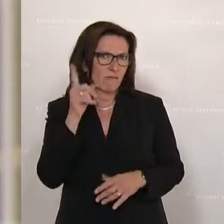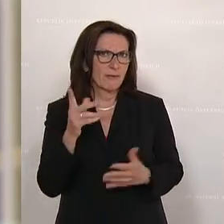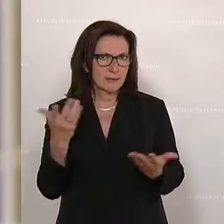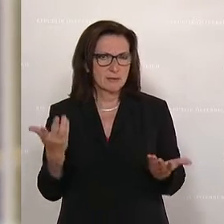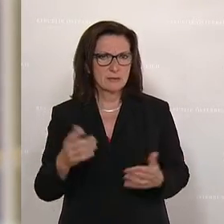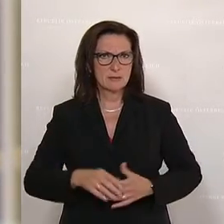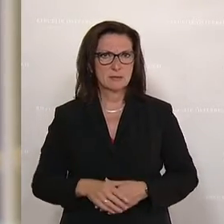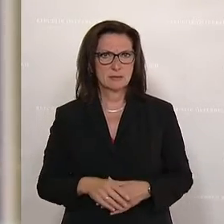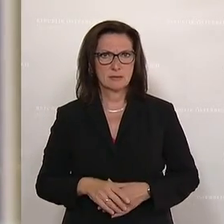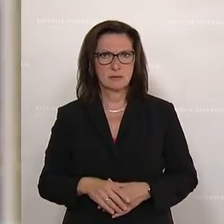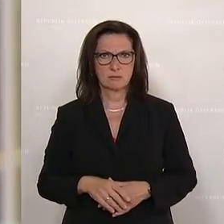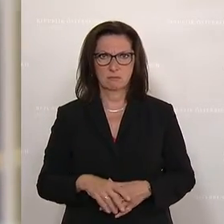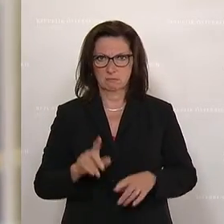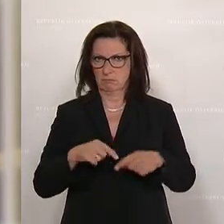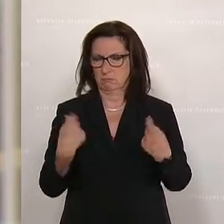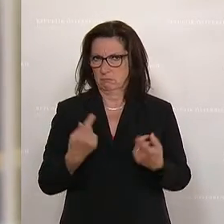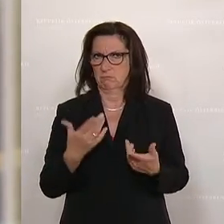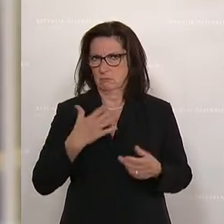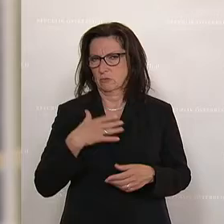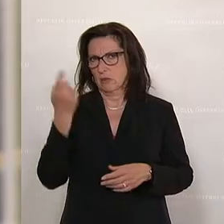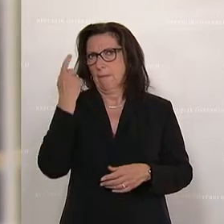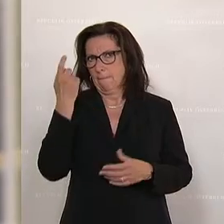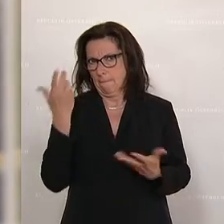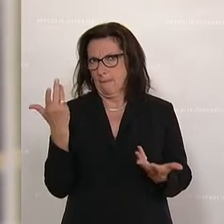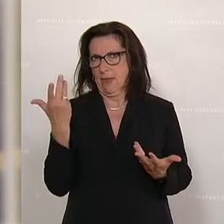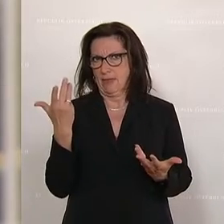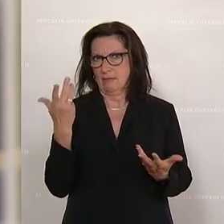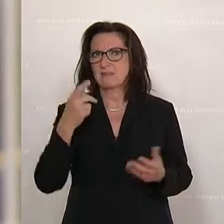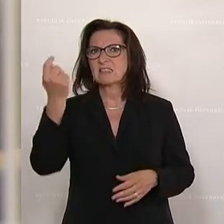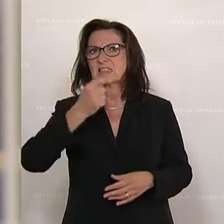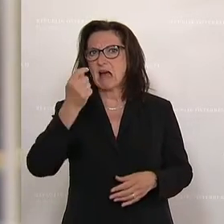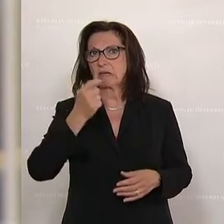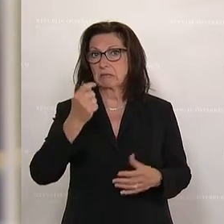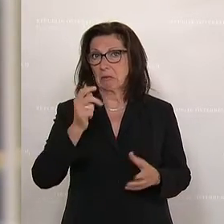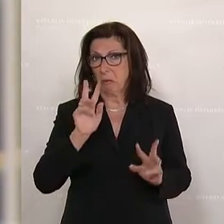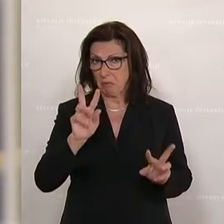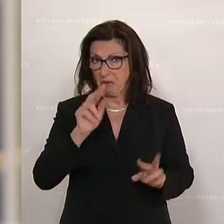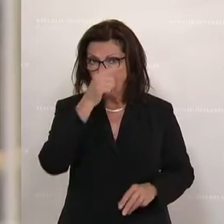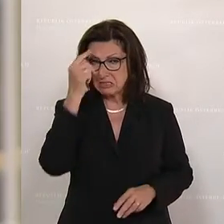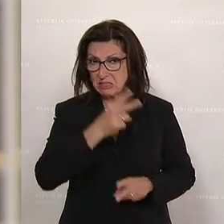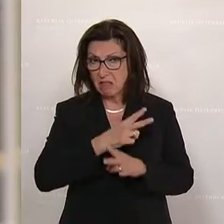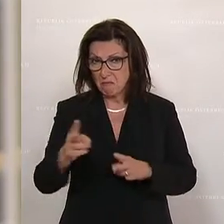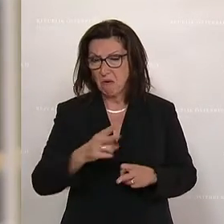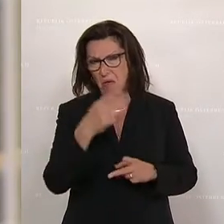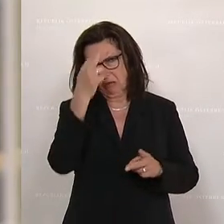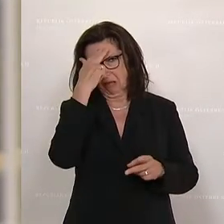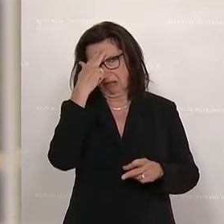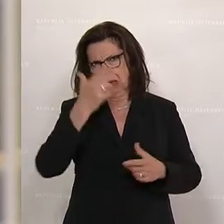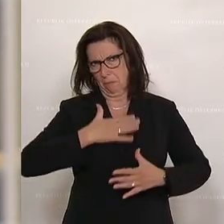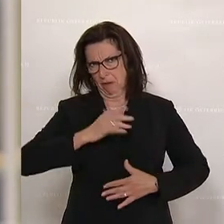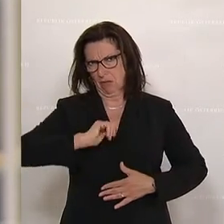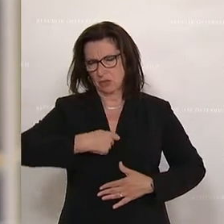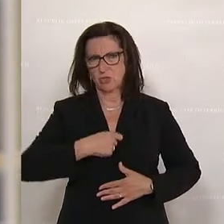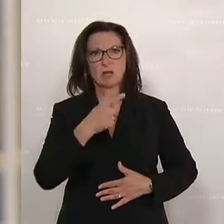Standpunkt zur Wirksamkeit und Sinnhaftigkeit der Sanktionen. Wir sehen ja jetzt, dass Sie draufkommen,